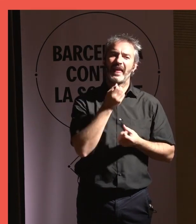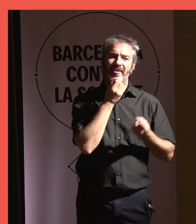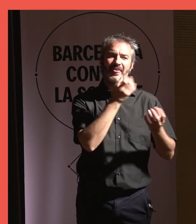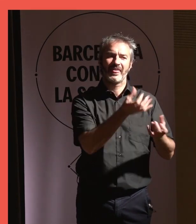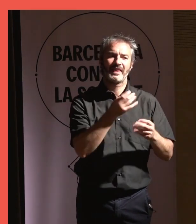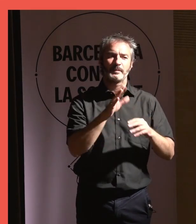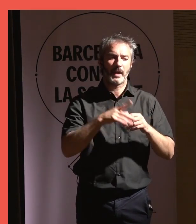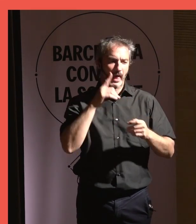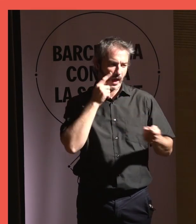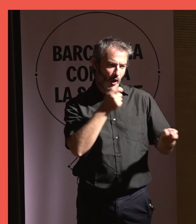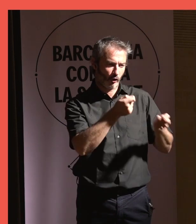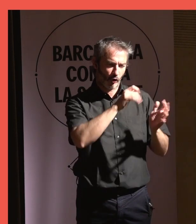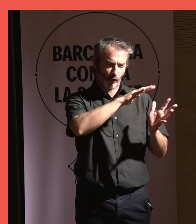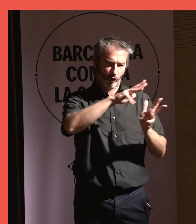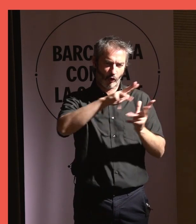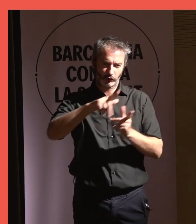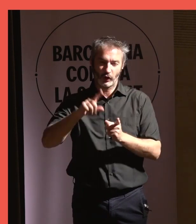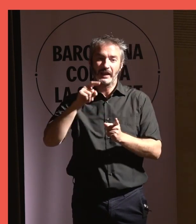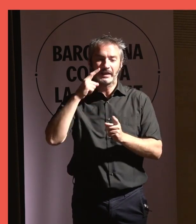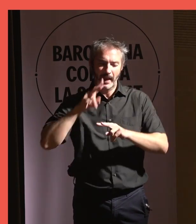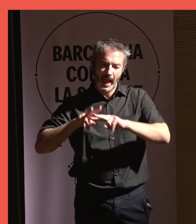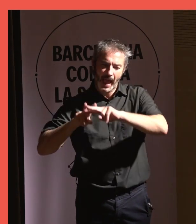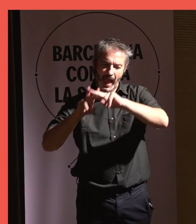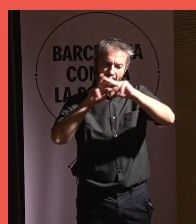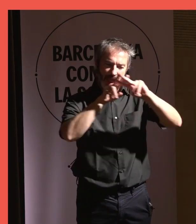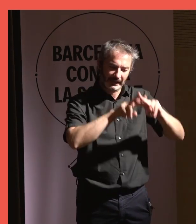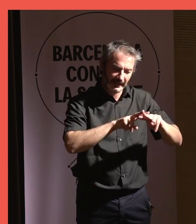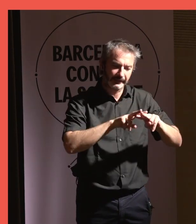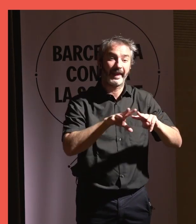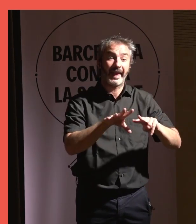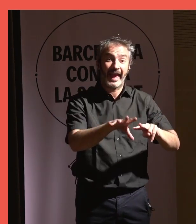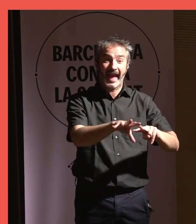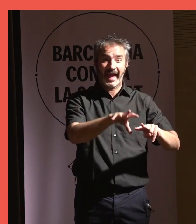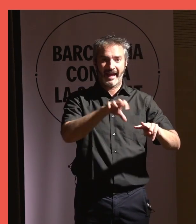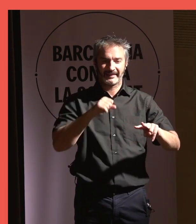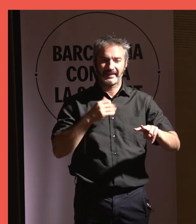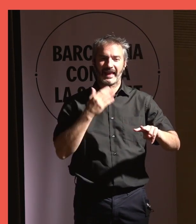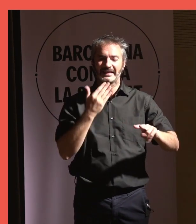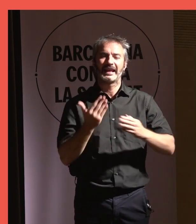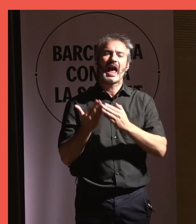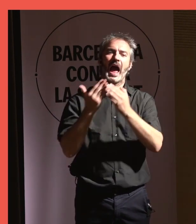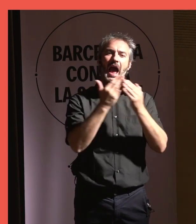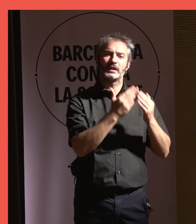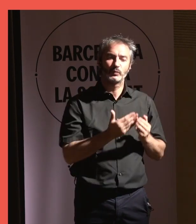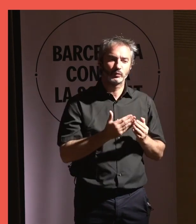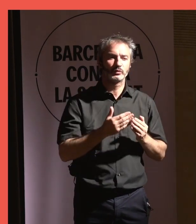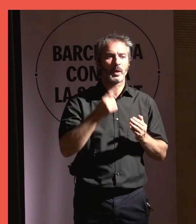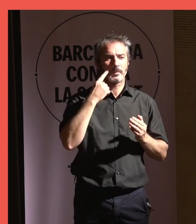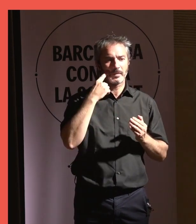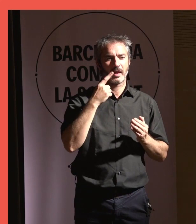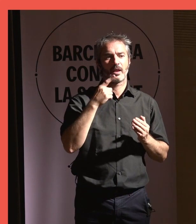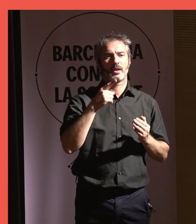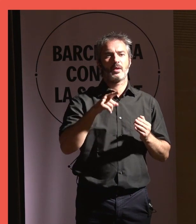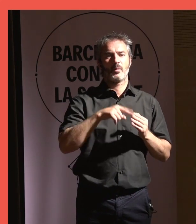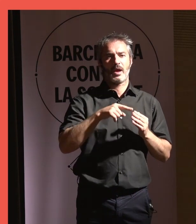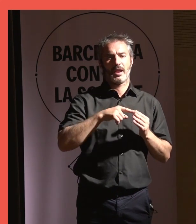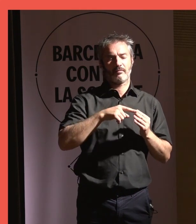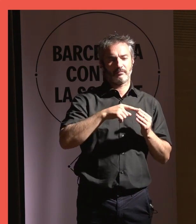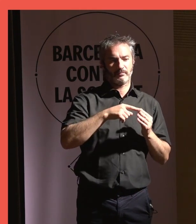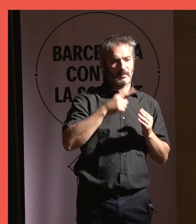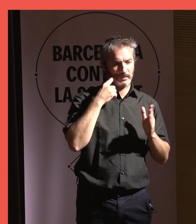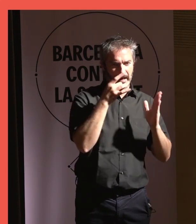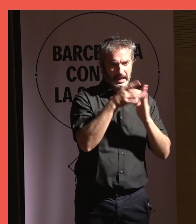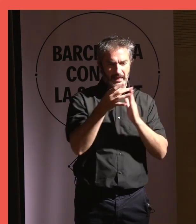per mesurar la soledat, però cal també analitzar-les i entendre-les mitjançant estudis qualitatius. Això ho hem dit molt.